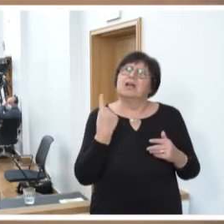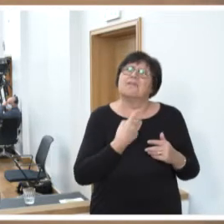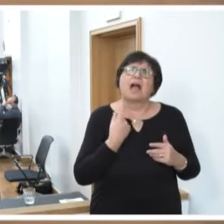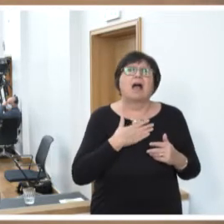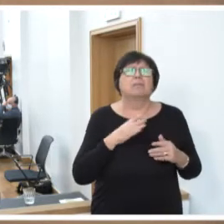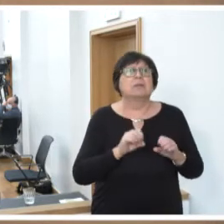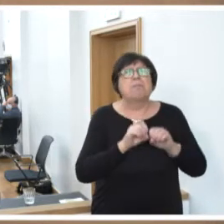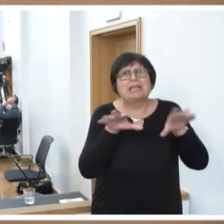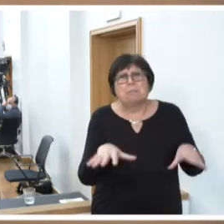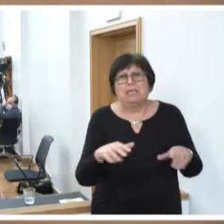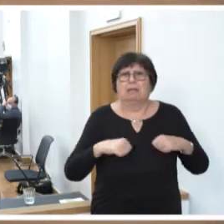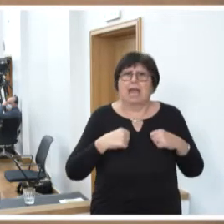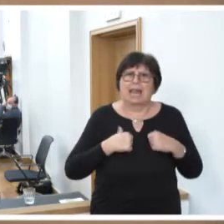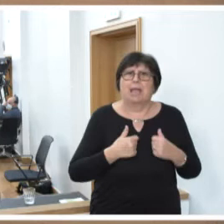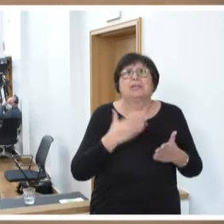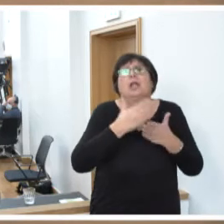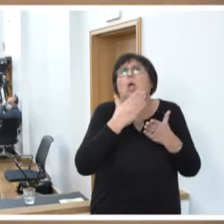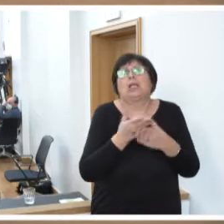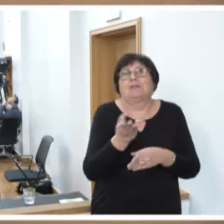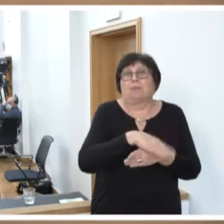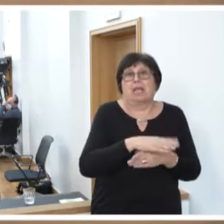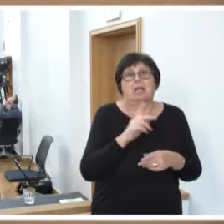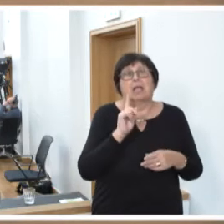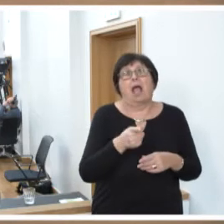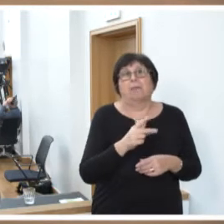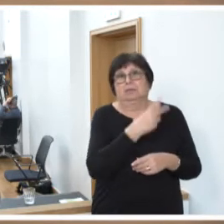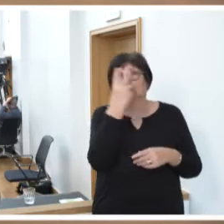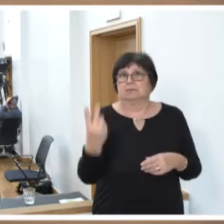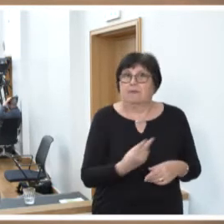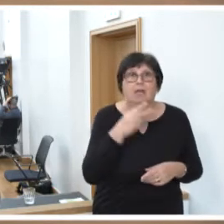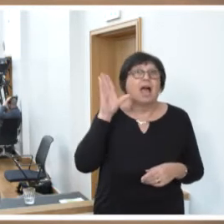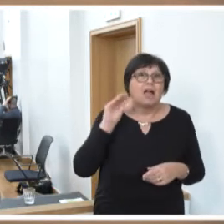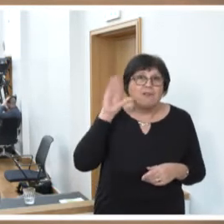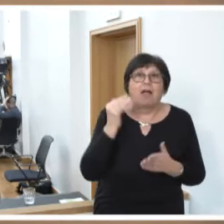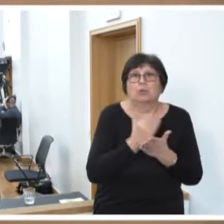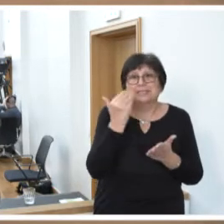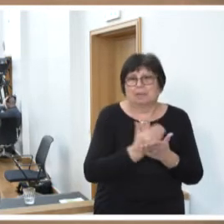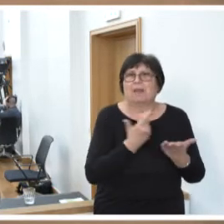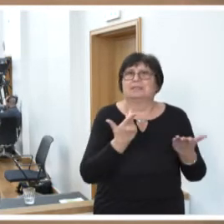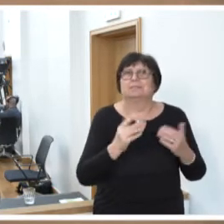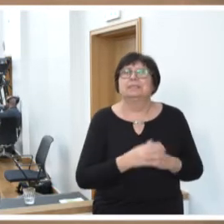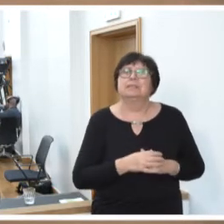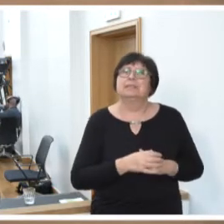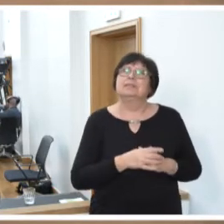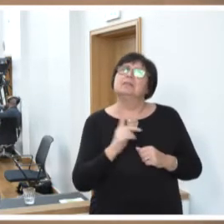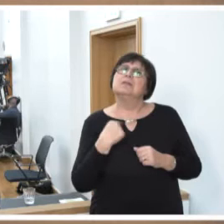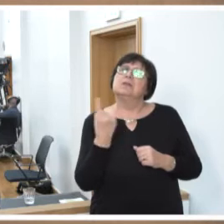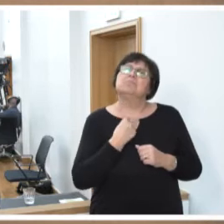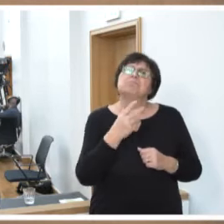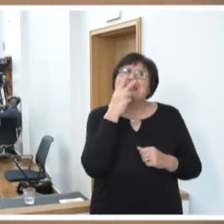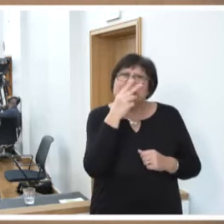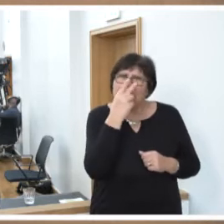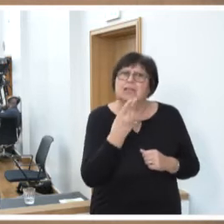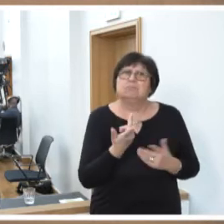erlebt, wir sind ja noch nicht durch, aber zwei Jahre haben wir Erfahrung gesammelt. Und wir haben gesehen,